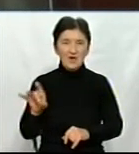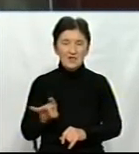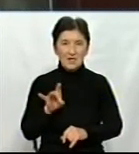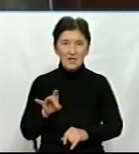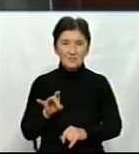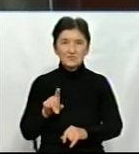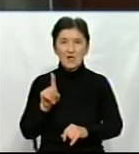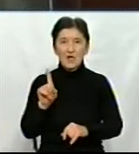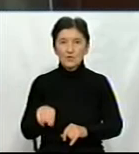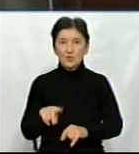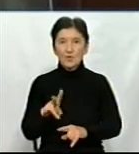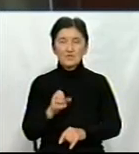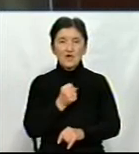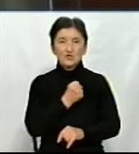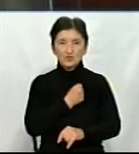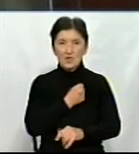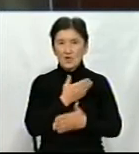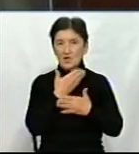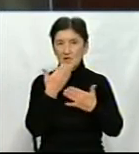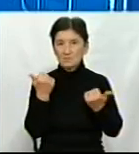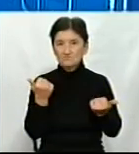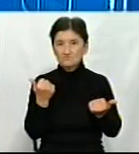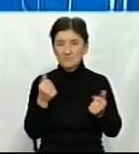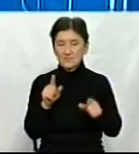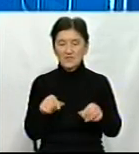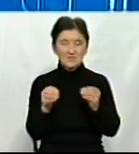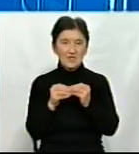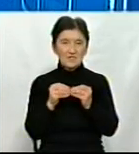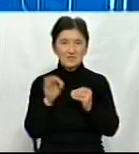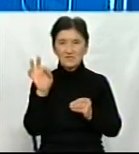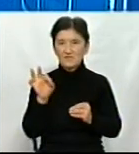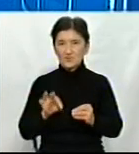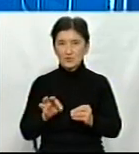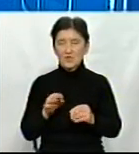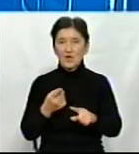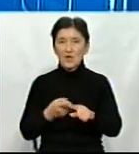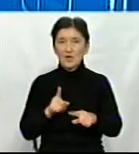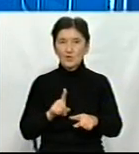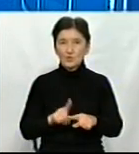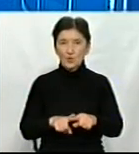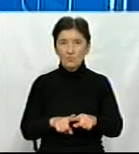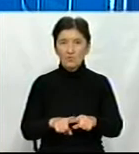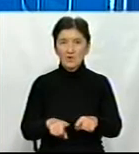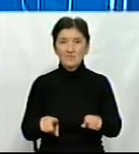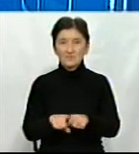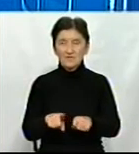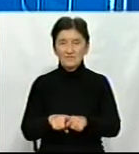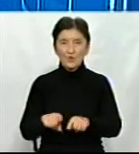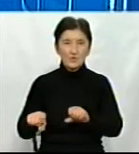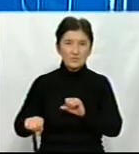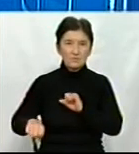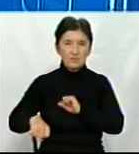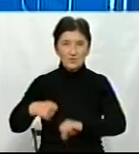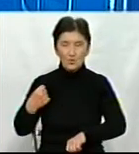то в галузі тваринництва, на жаль, ми маємо 10-12% і більше не маємо. Тому галузь все-таки збиткова, але аграрії,